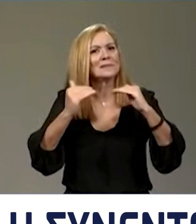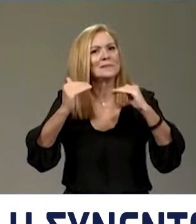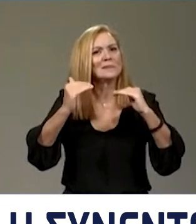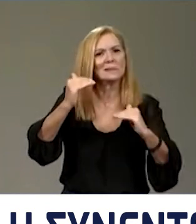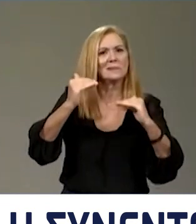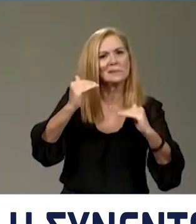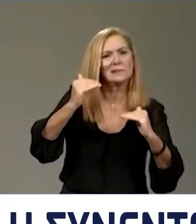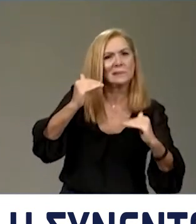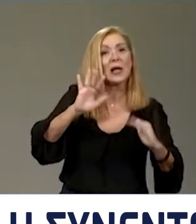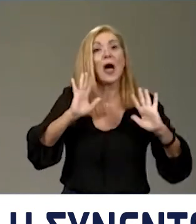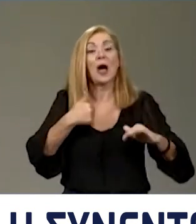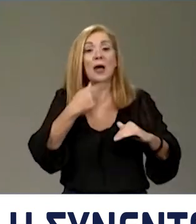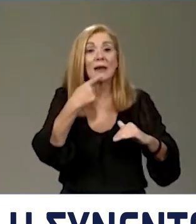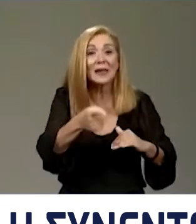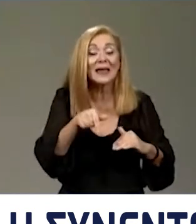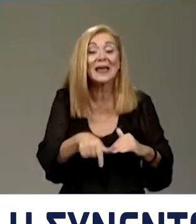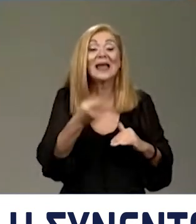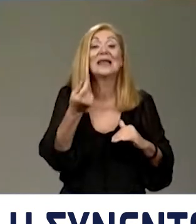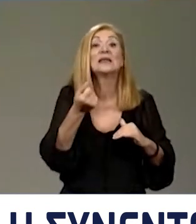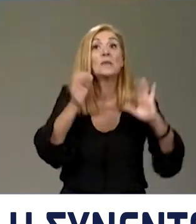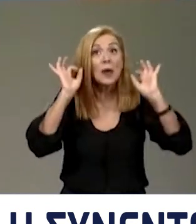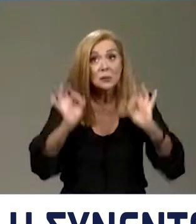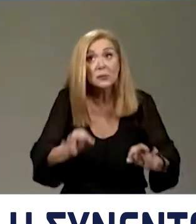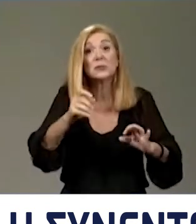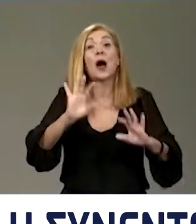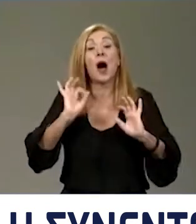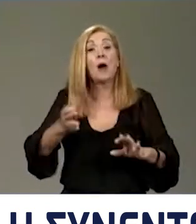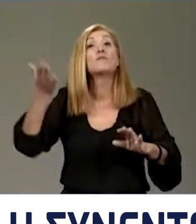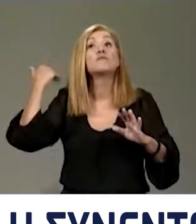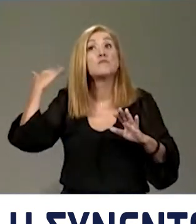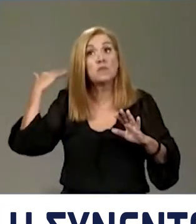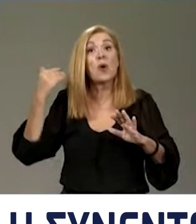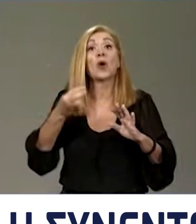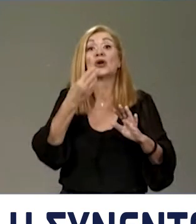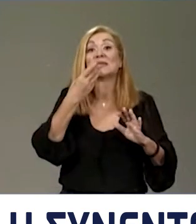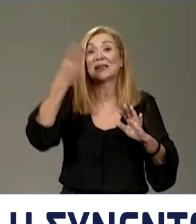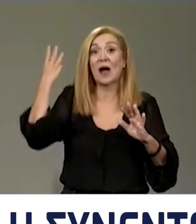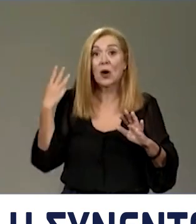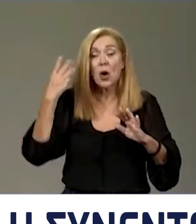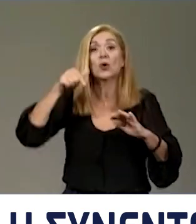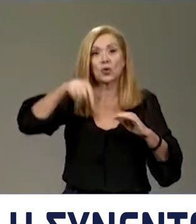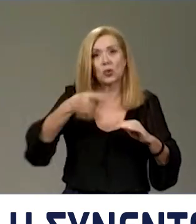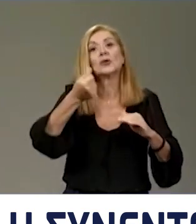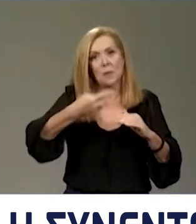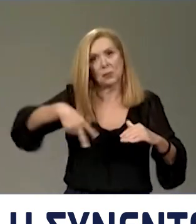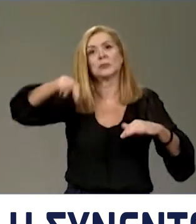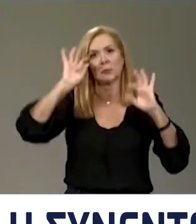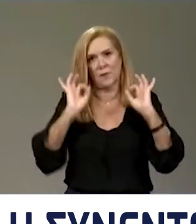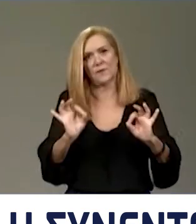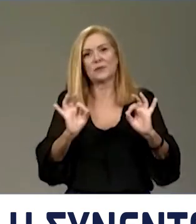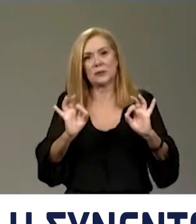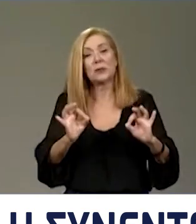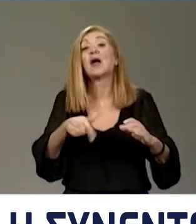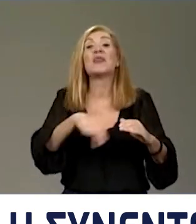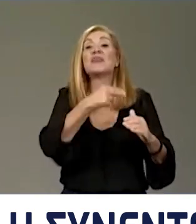τιμών. Τονίζω πάλι όμως ότι οι τιμές είναι πολύ υψηλότερες από εκεί που ήταν πριν από τρία χρόνια. Το ζήτημα